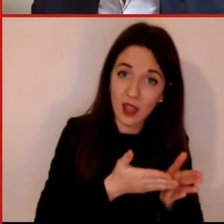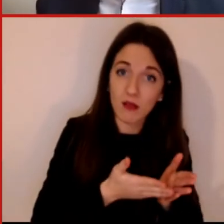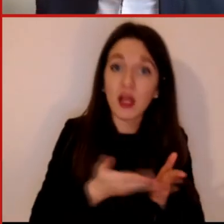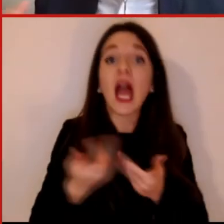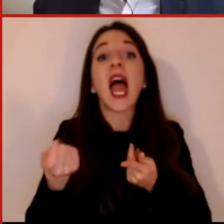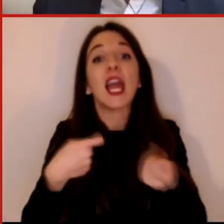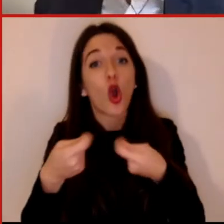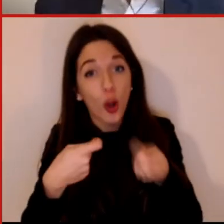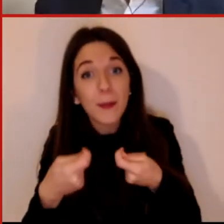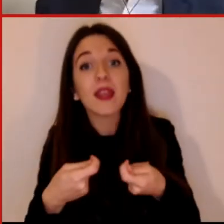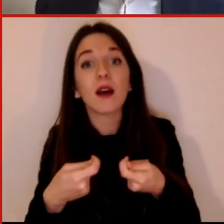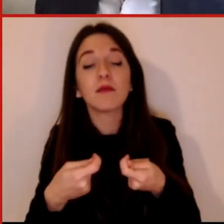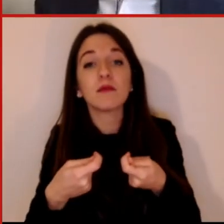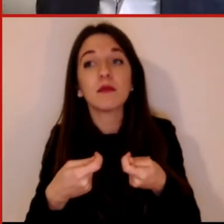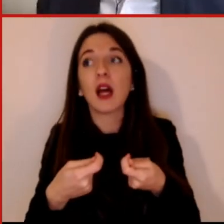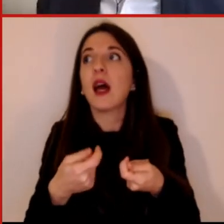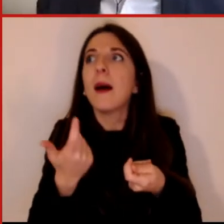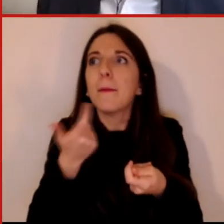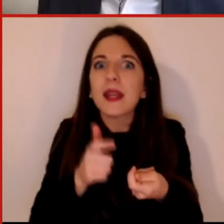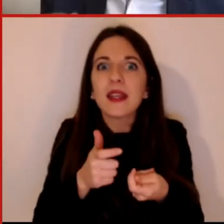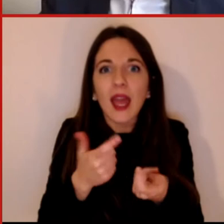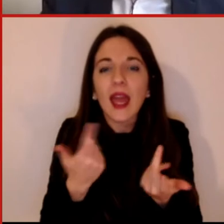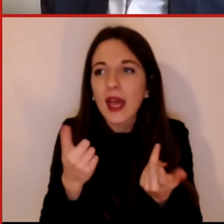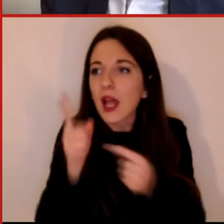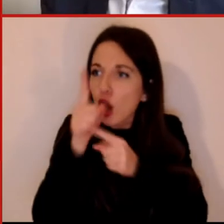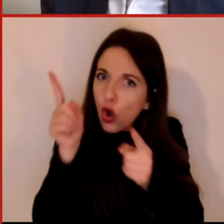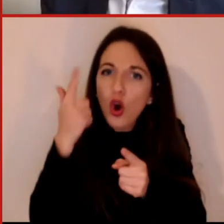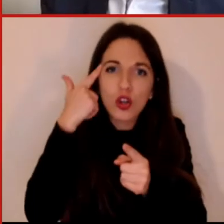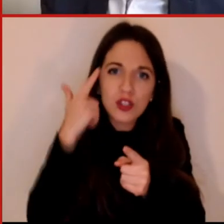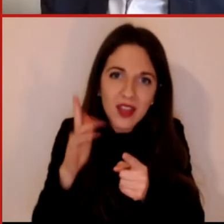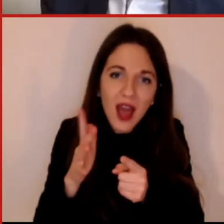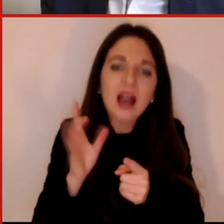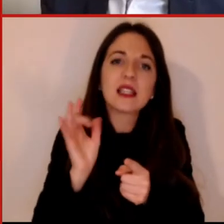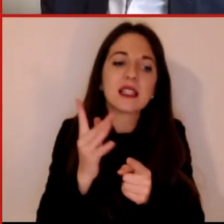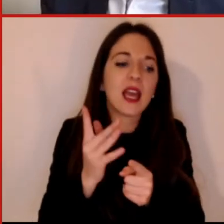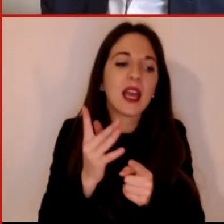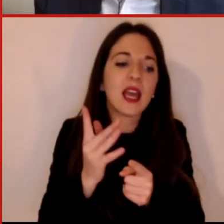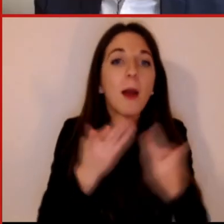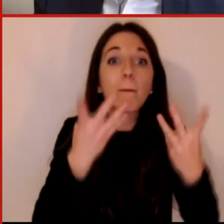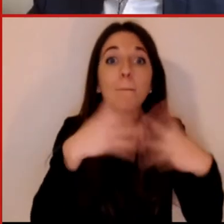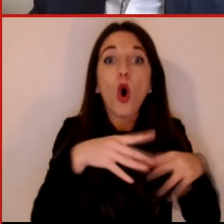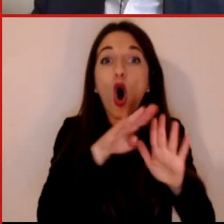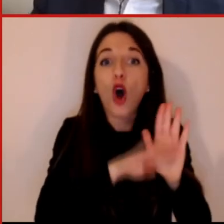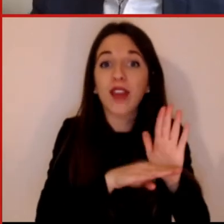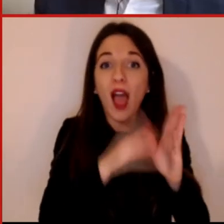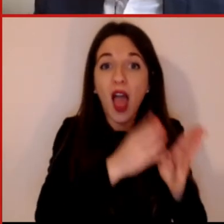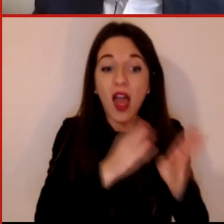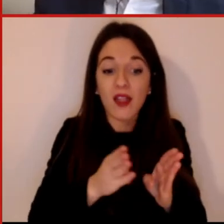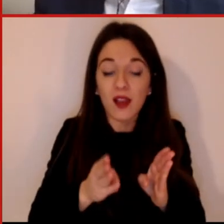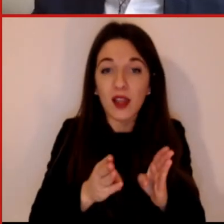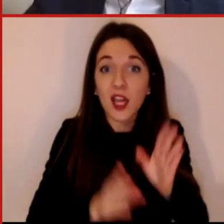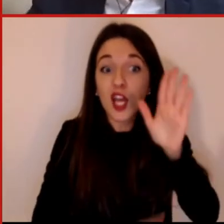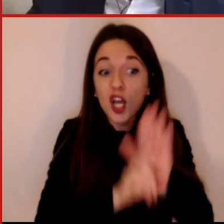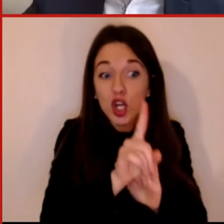sul risorse, sul consenso e in realtà i dati e i modelli offrono delle mappe del futuro e su queste mappe del futuro